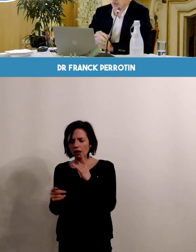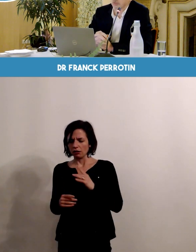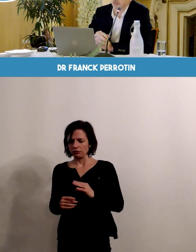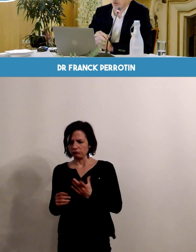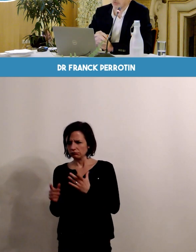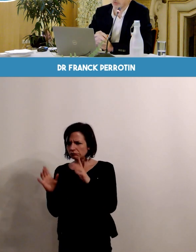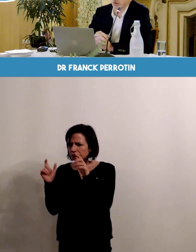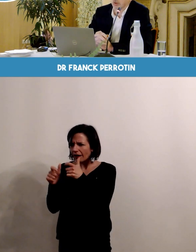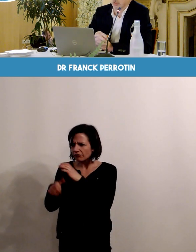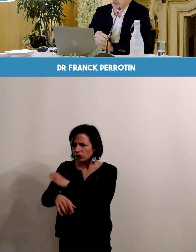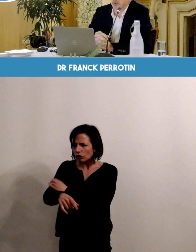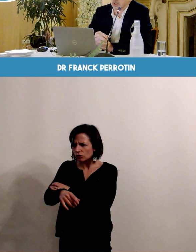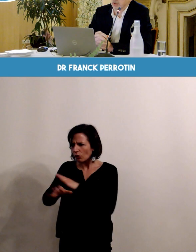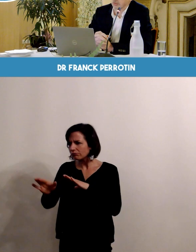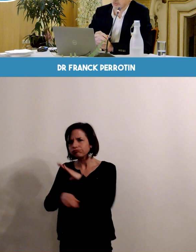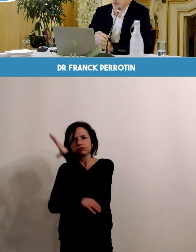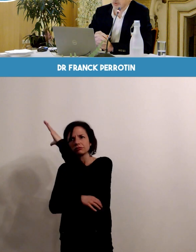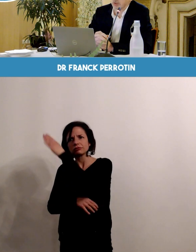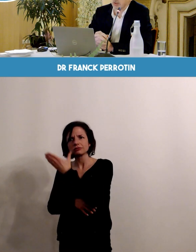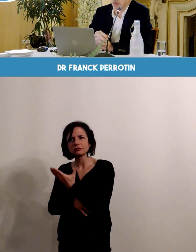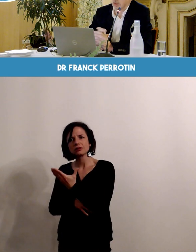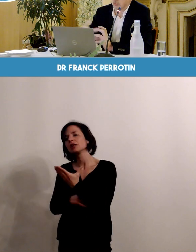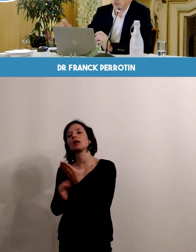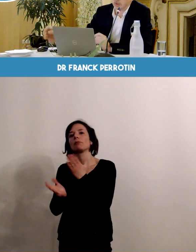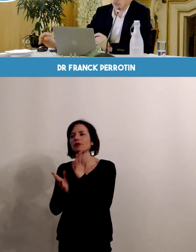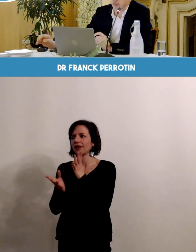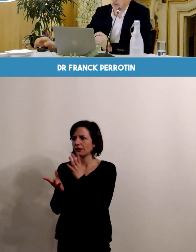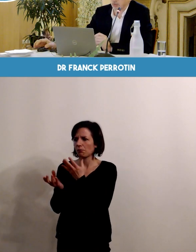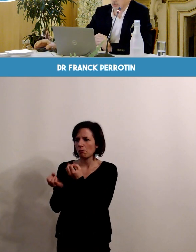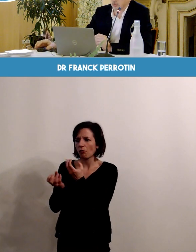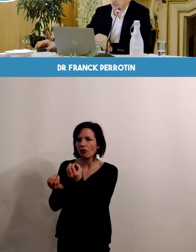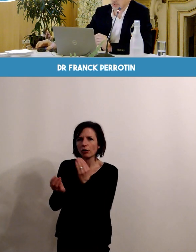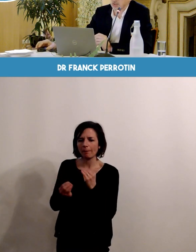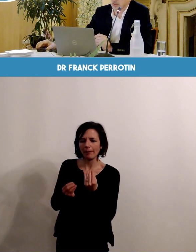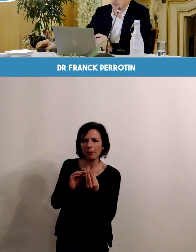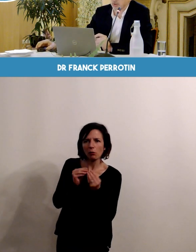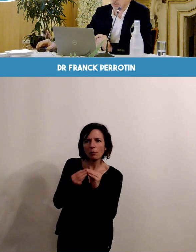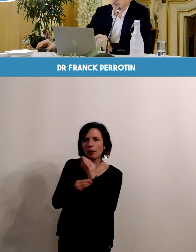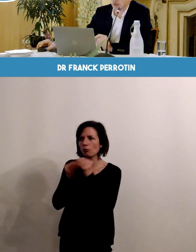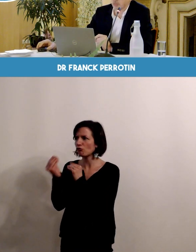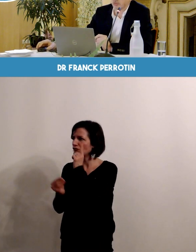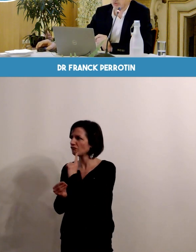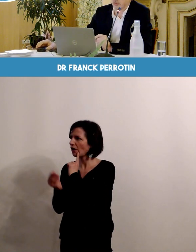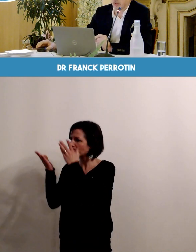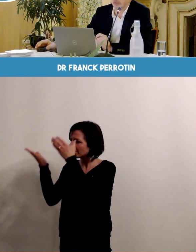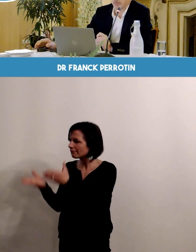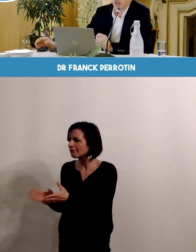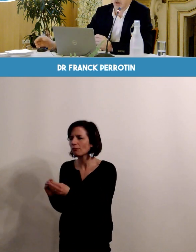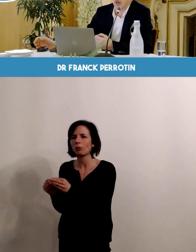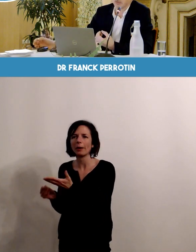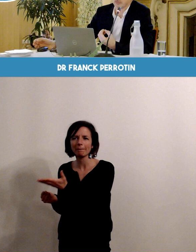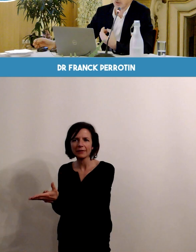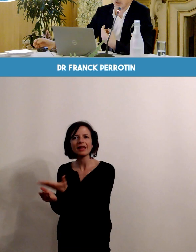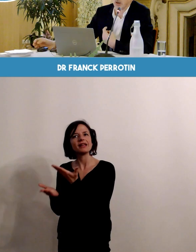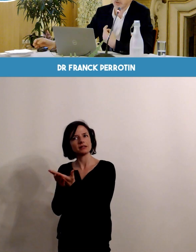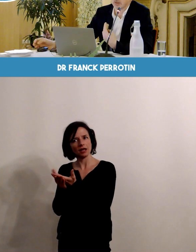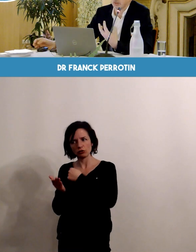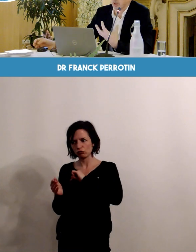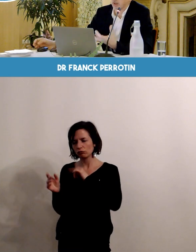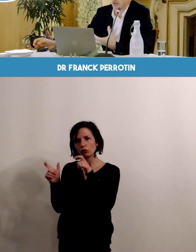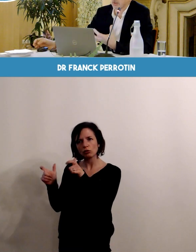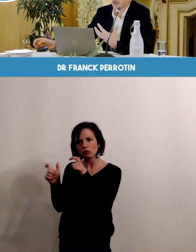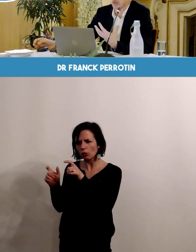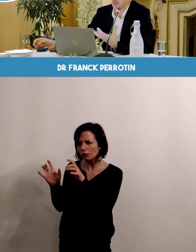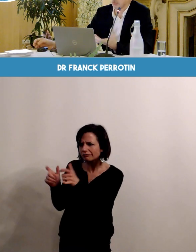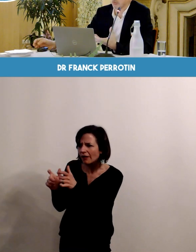jeu à la fois le bien-être du bébé et le bien-être de la maman donc ça c'est des dépistages qui peuvent être faits à la fois avec